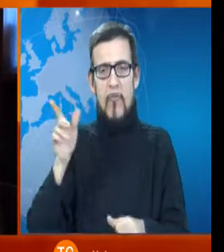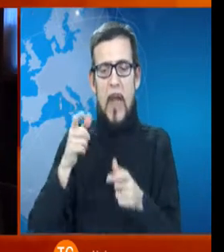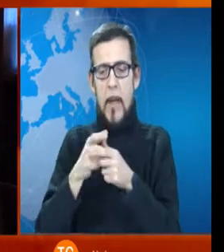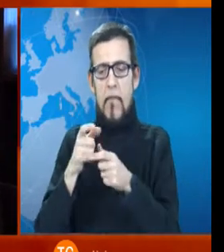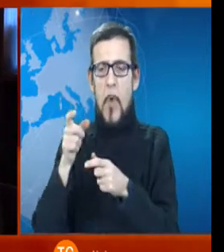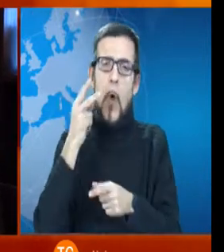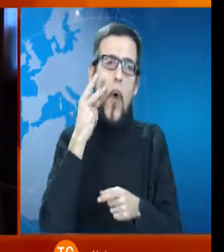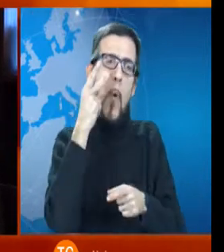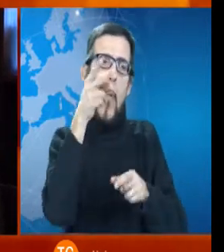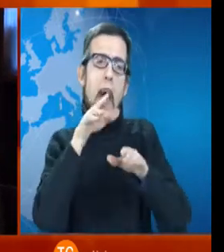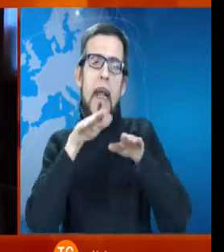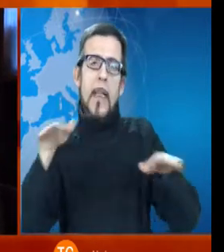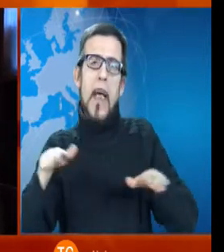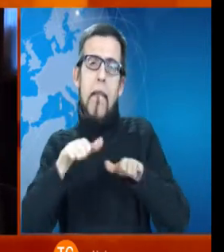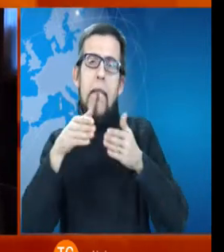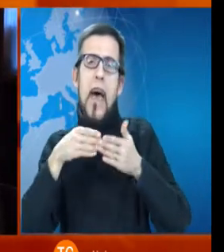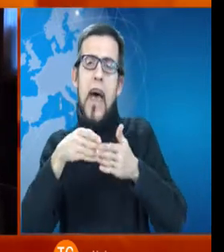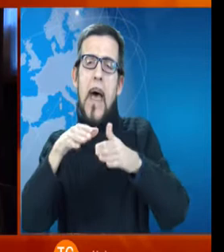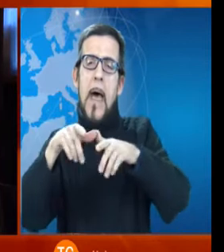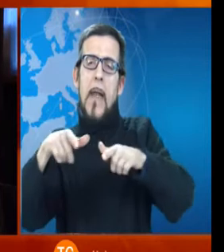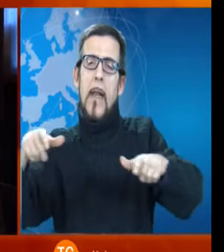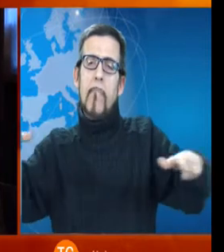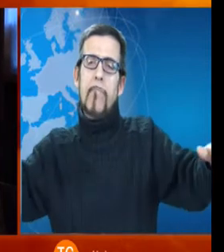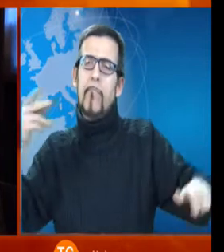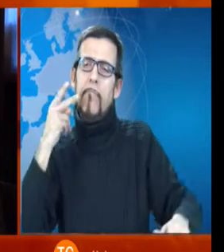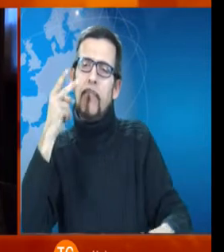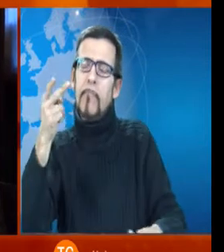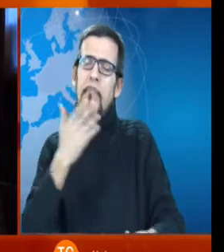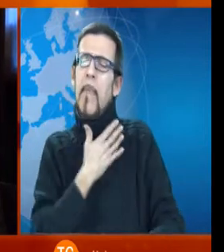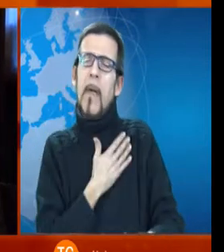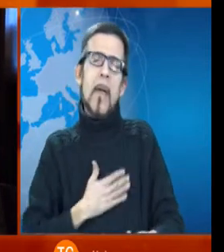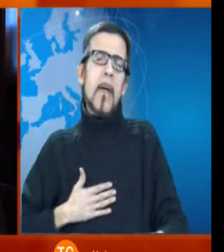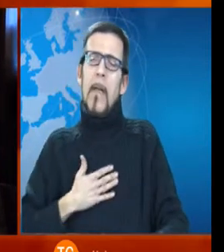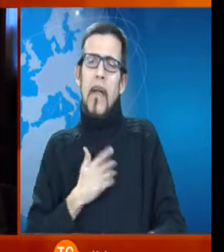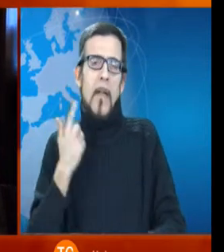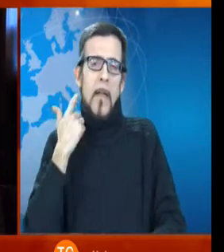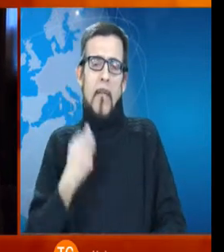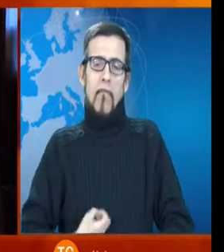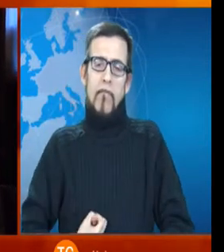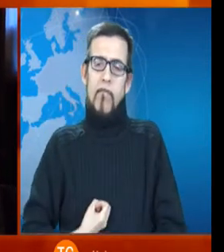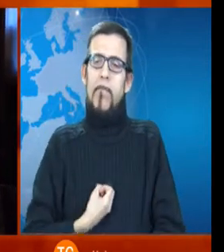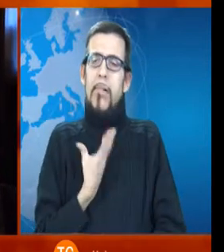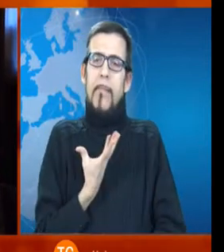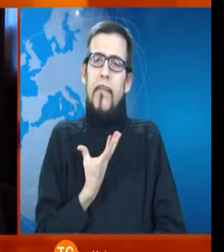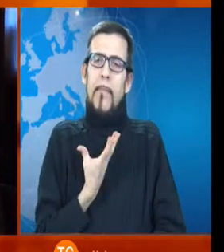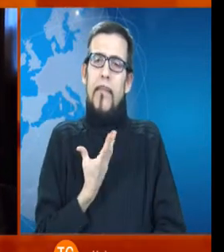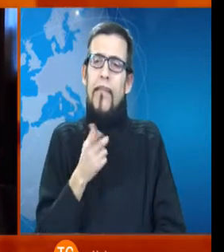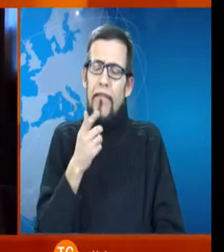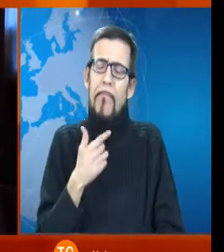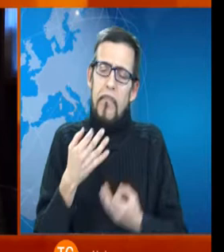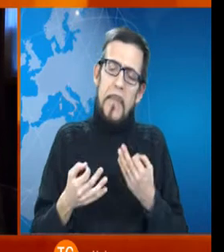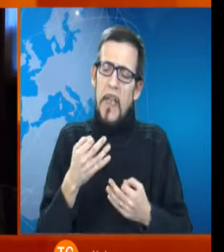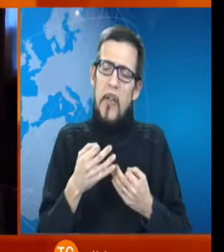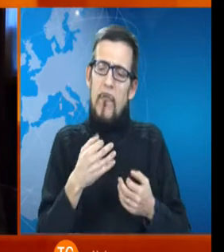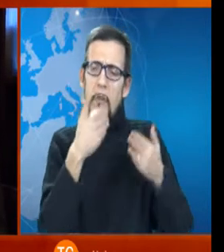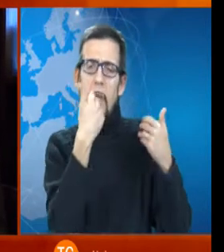inebria del maestrale cagliaritano forse è quello il momento nel quale Stefano Cardo decide di lasciare la sua città